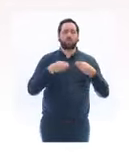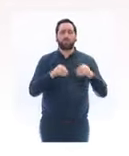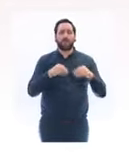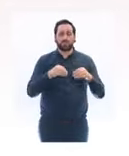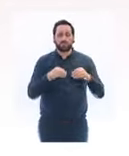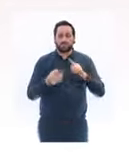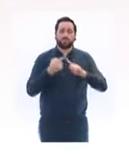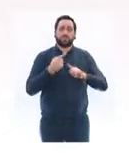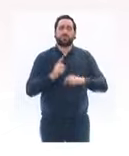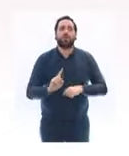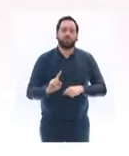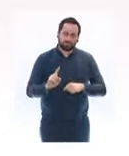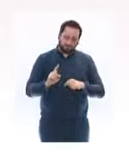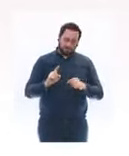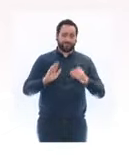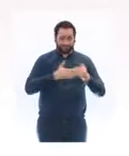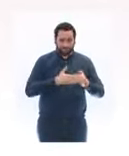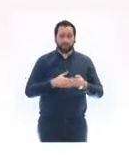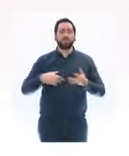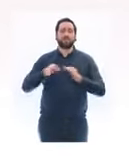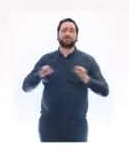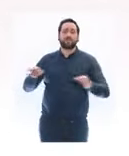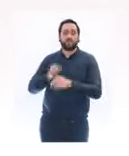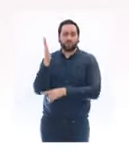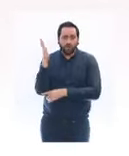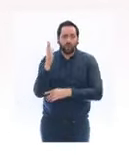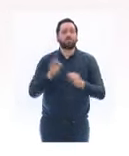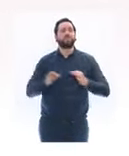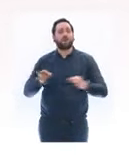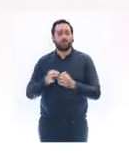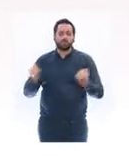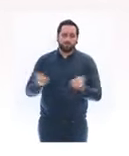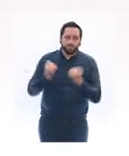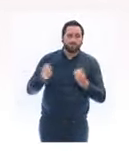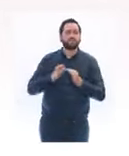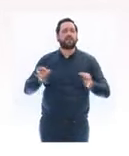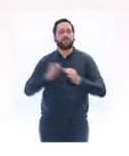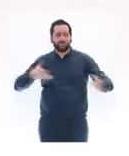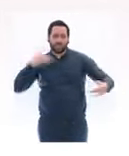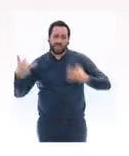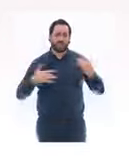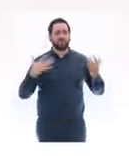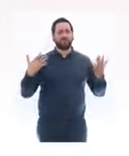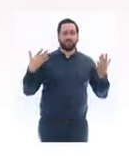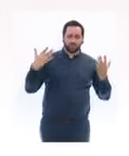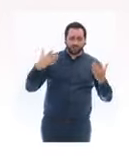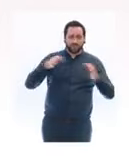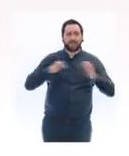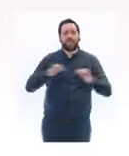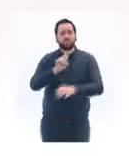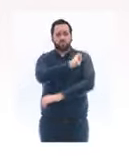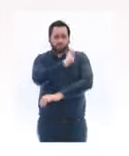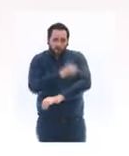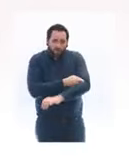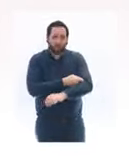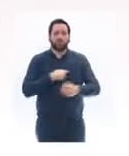salles polyvalentes, les salles de conférences, les salles de spectacles et les cinémas, les salles de sport, les parcs d'attractions, les